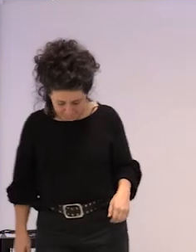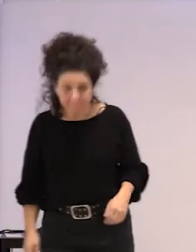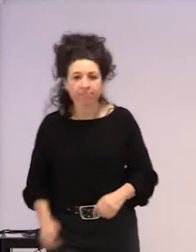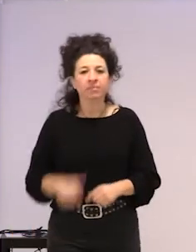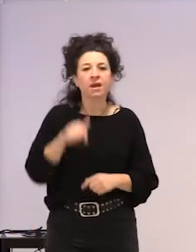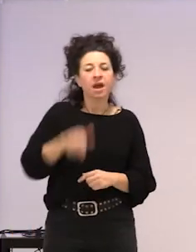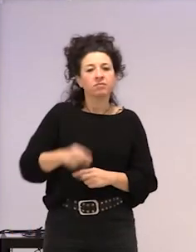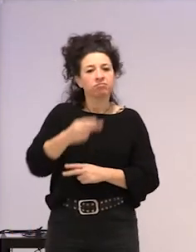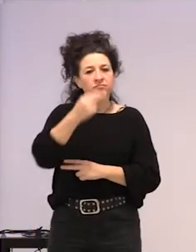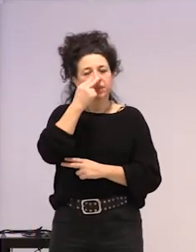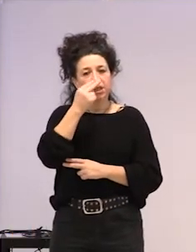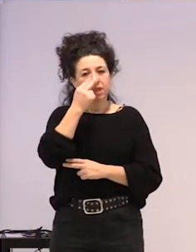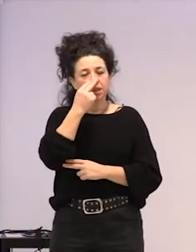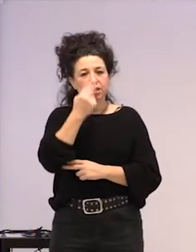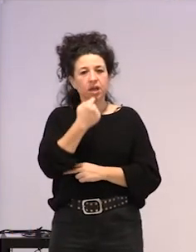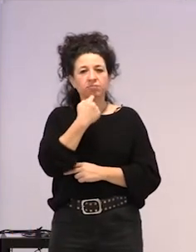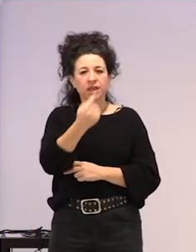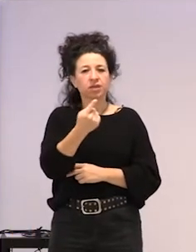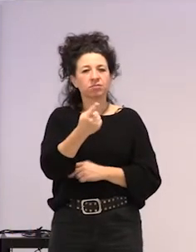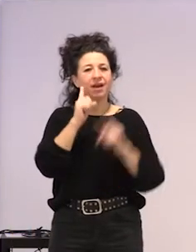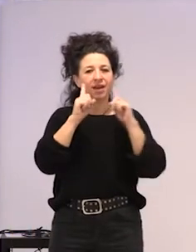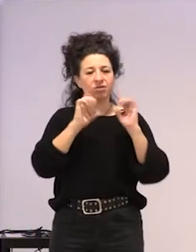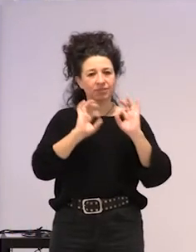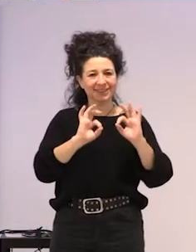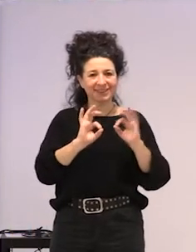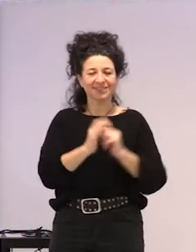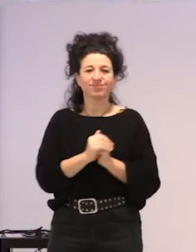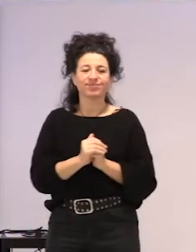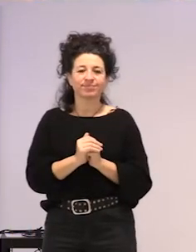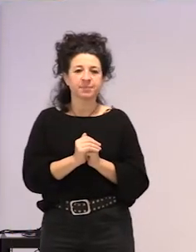aipatzea, ba, bueno, kasu konkretu bat, eta,